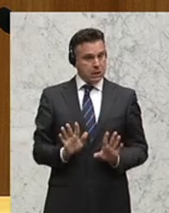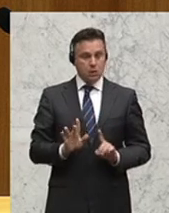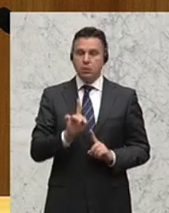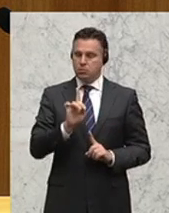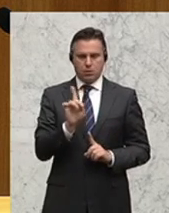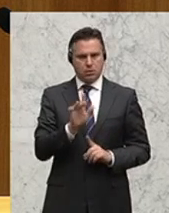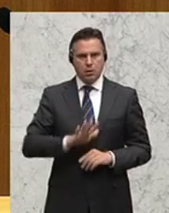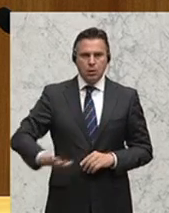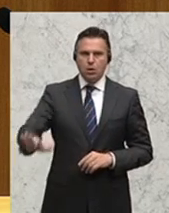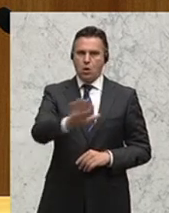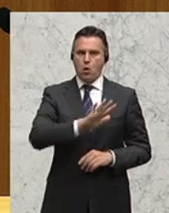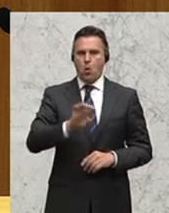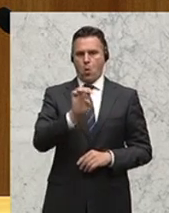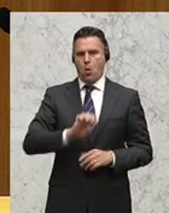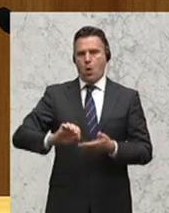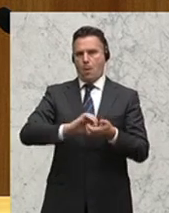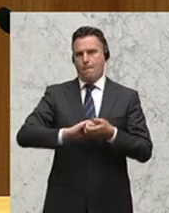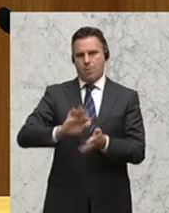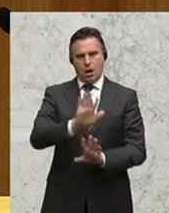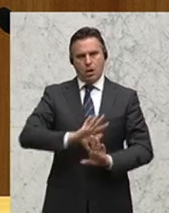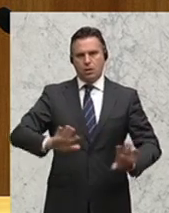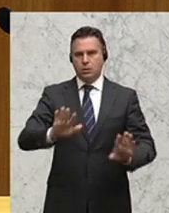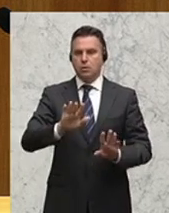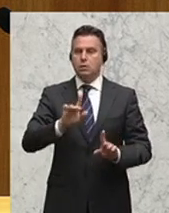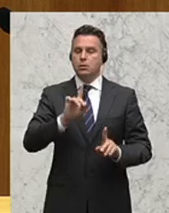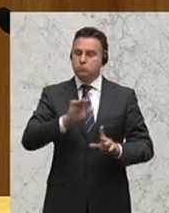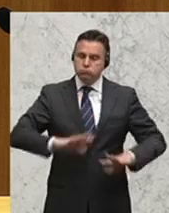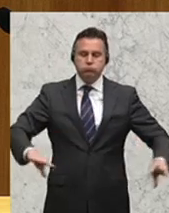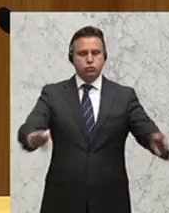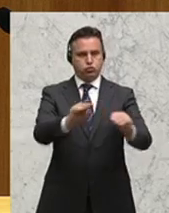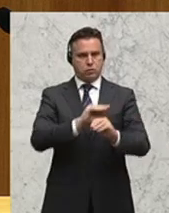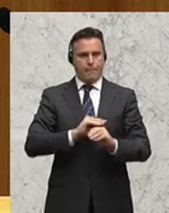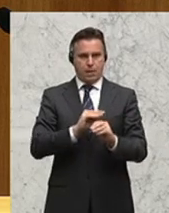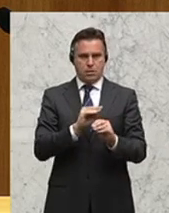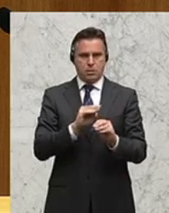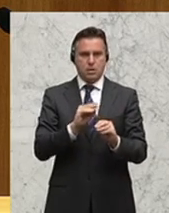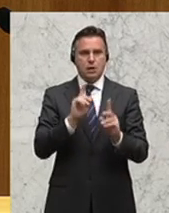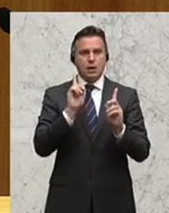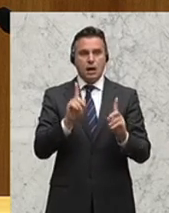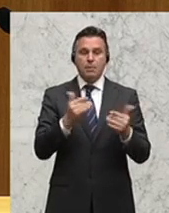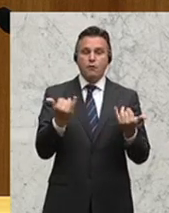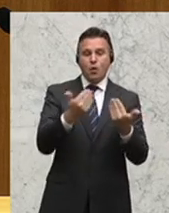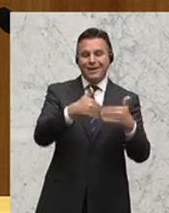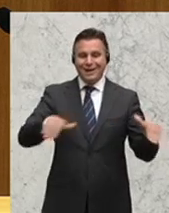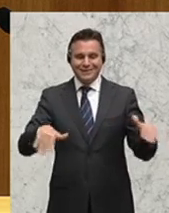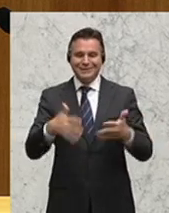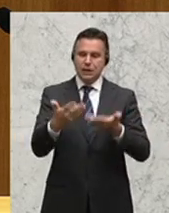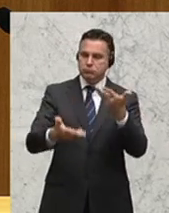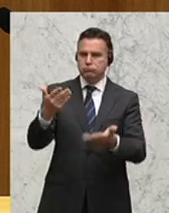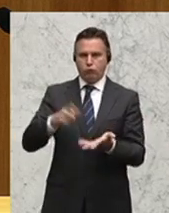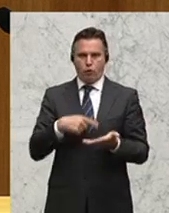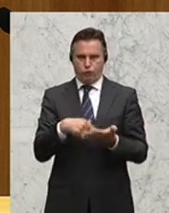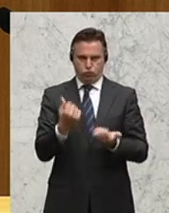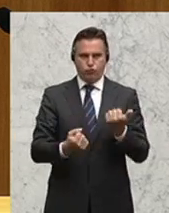Ebene gilt, dass es keine grenzenlose Solidarität gibt, wobei natürlich diese Grenzen nicht immer leicht zu ziehen sind.